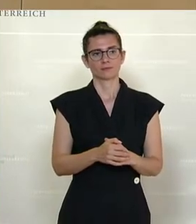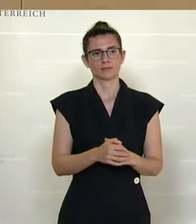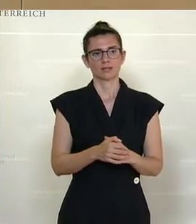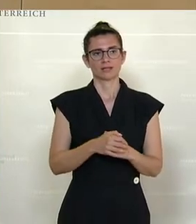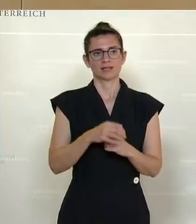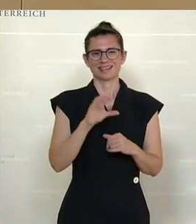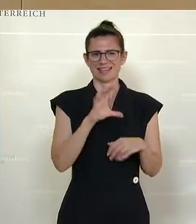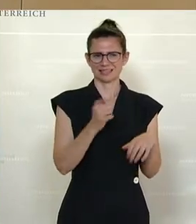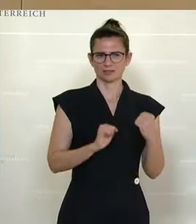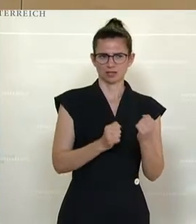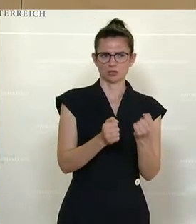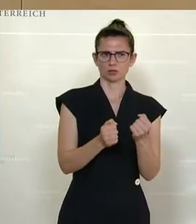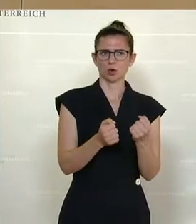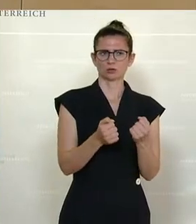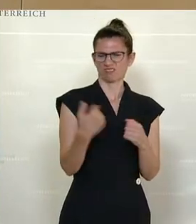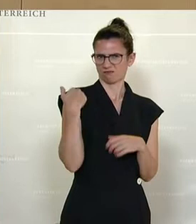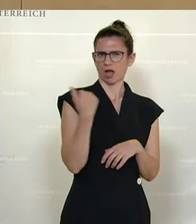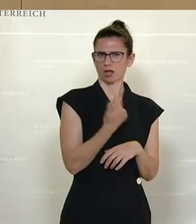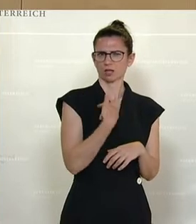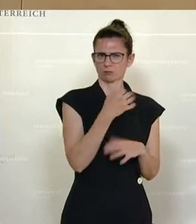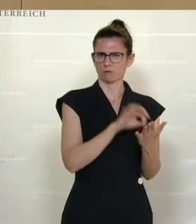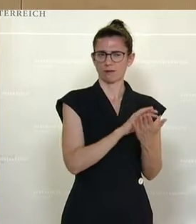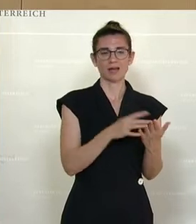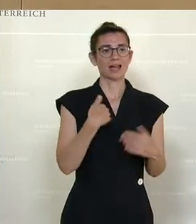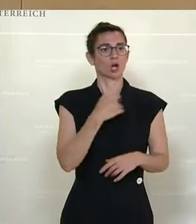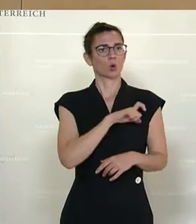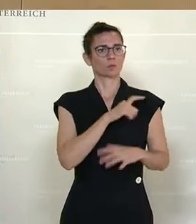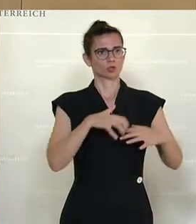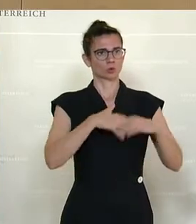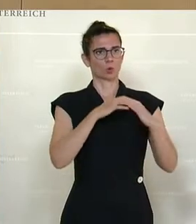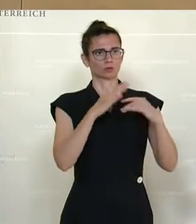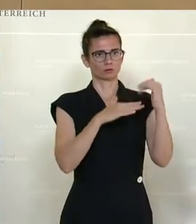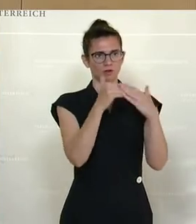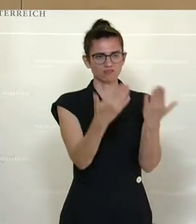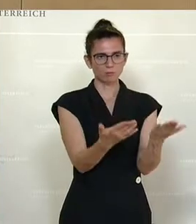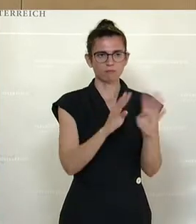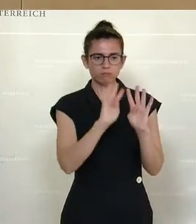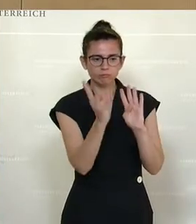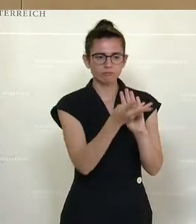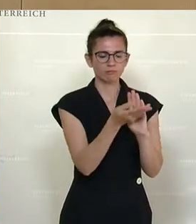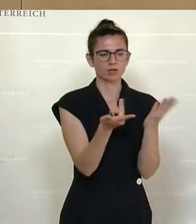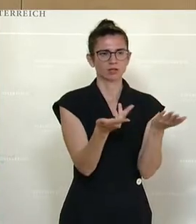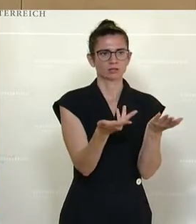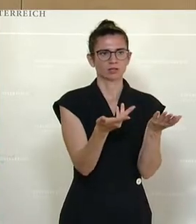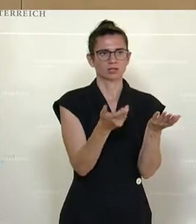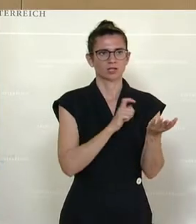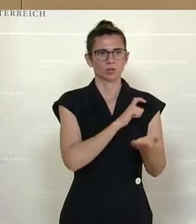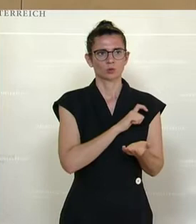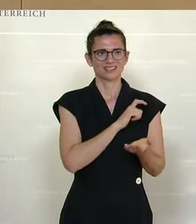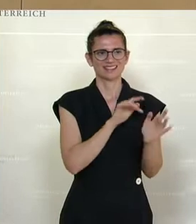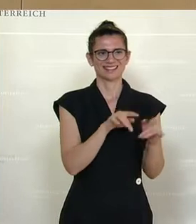eine erste Reaktion nach dem Anschlag, dass man eine Kommission eingesetzt hat und diese Kommission hat ja, die sogenannte